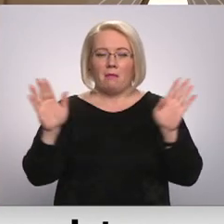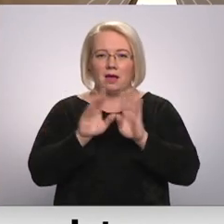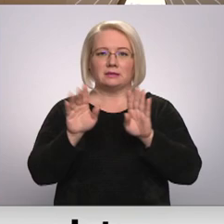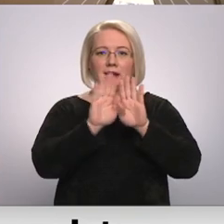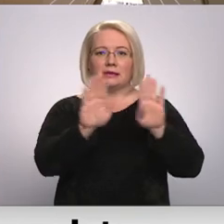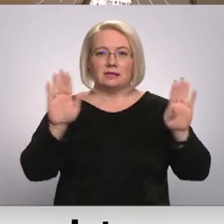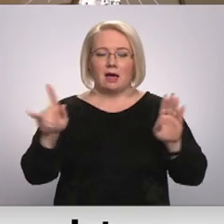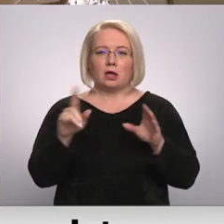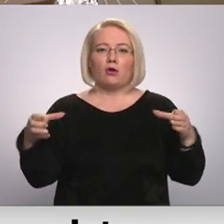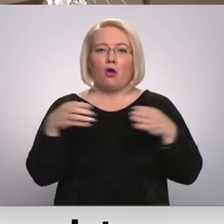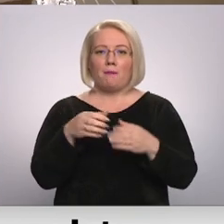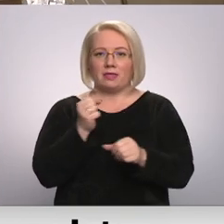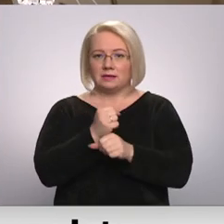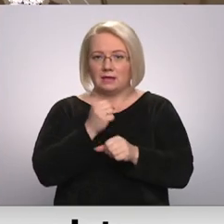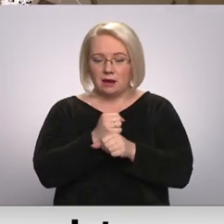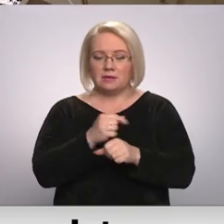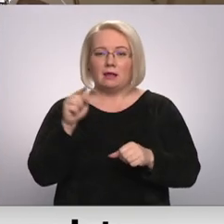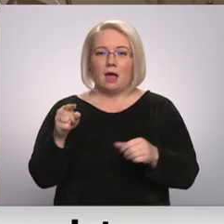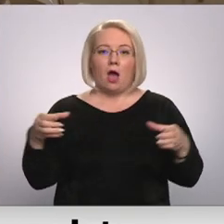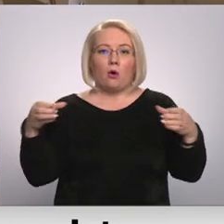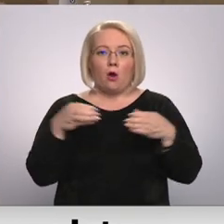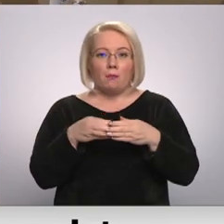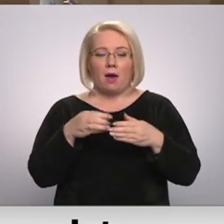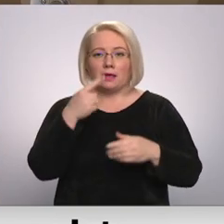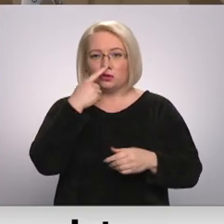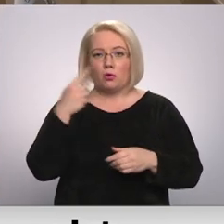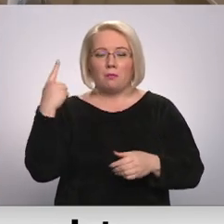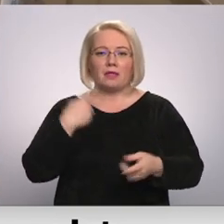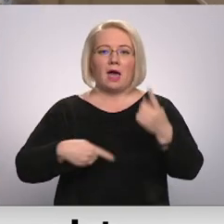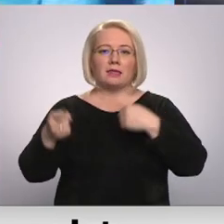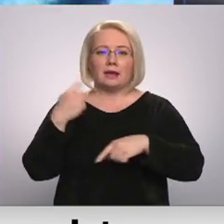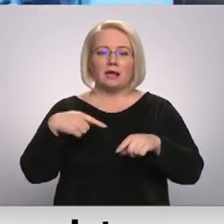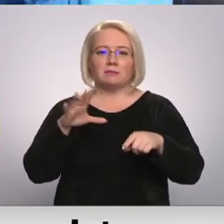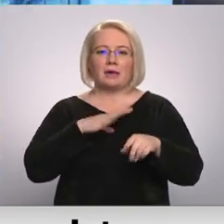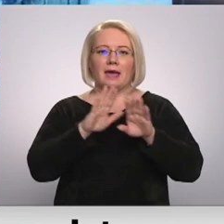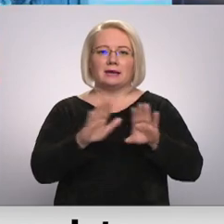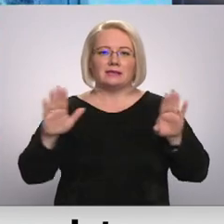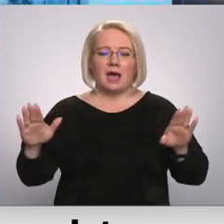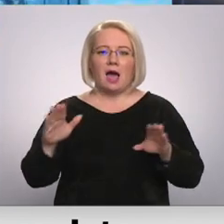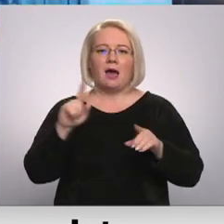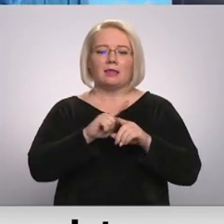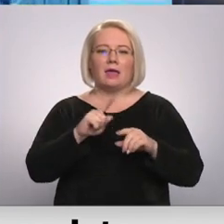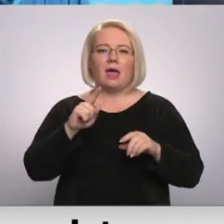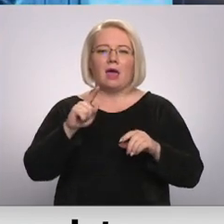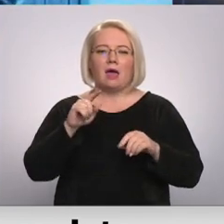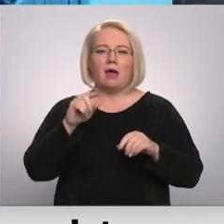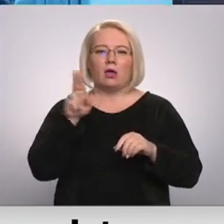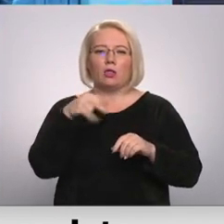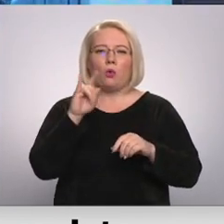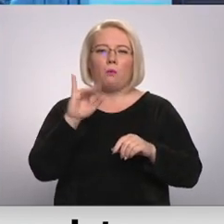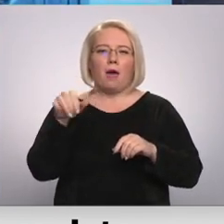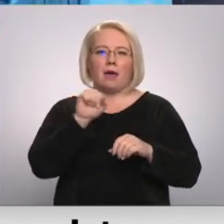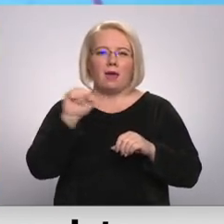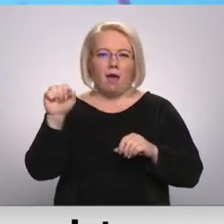ir komandas darbs. Tās pašas komandas, kas nulikā atgriezusies no ekspo dubajā, kur veidojusi Latvijas paviljonu dubajā.